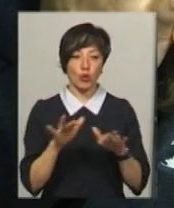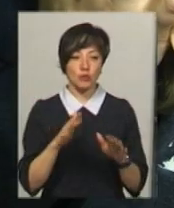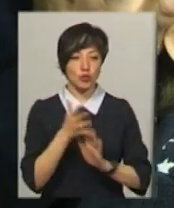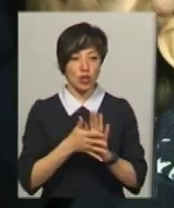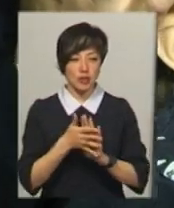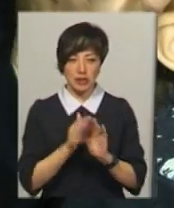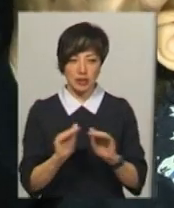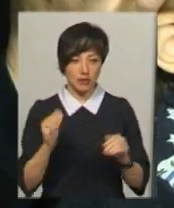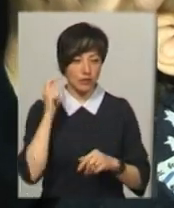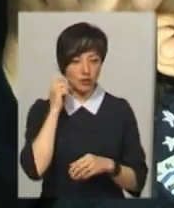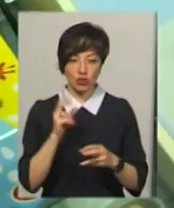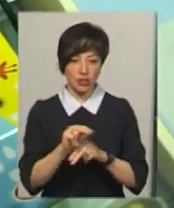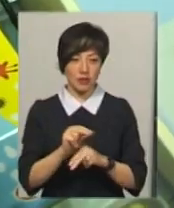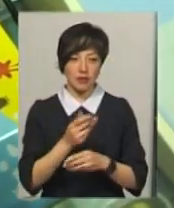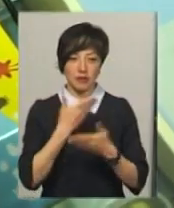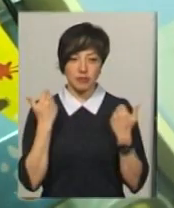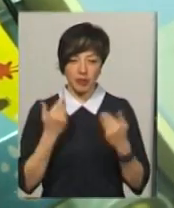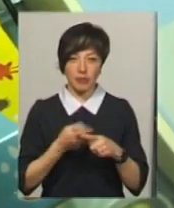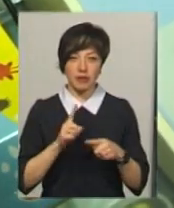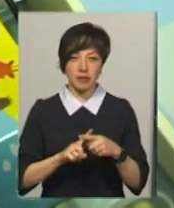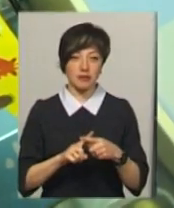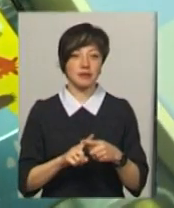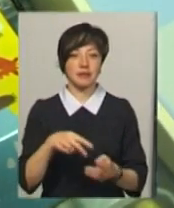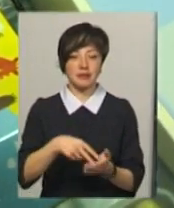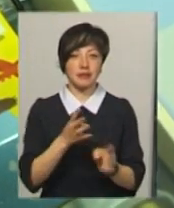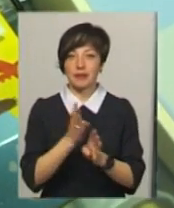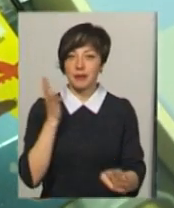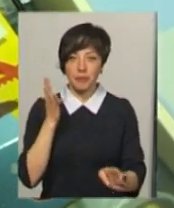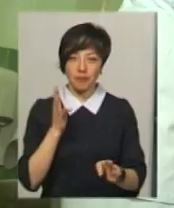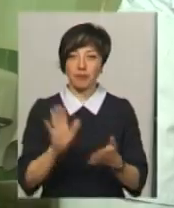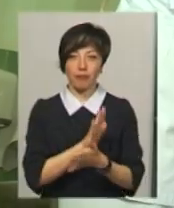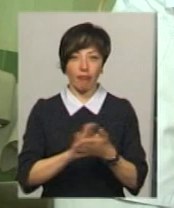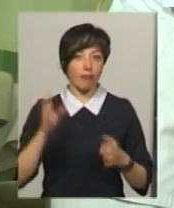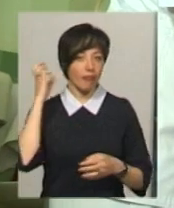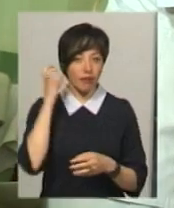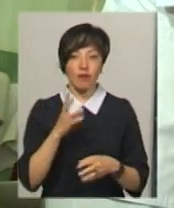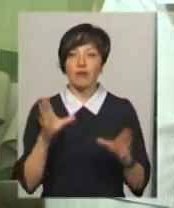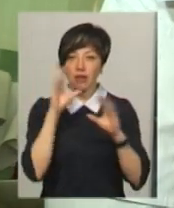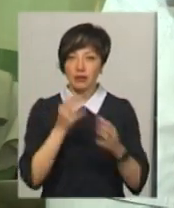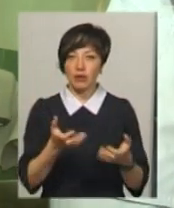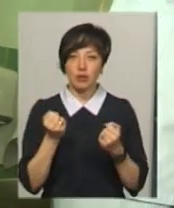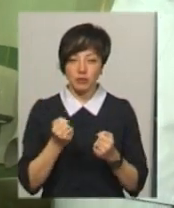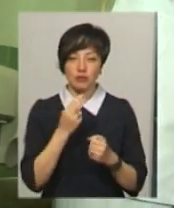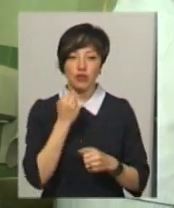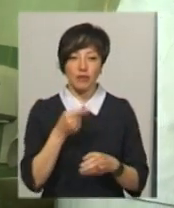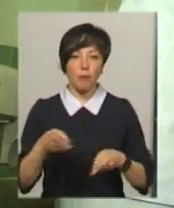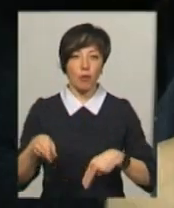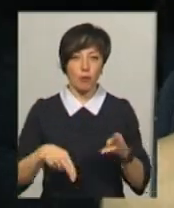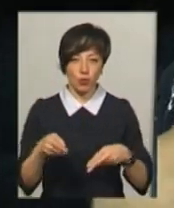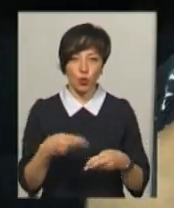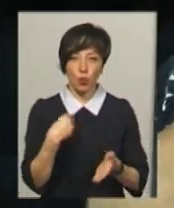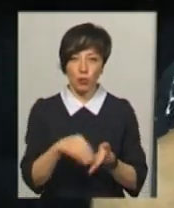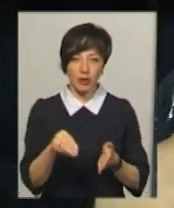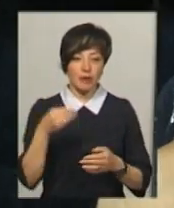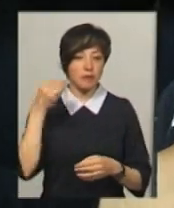божесту умову дітей такого віку ще не вчать, стоїть у черзі на безкоштовний імплантат. Коли його вдасться отримати, в червні дитину прооперують. Купити